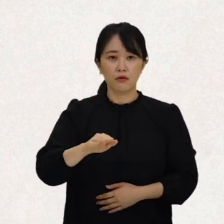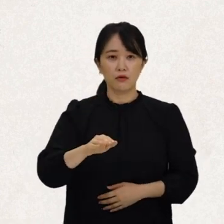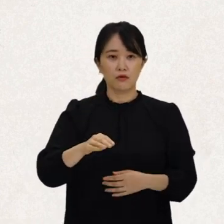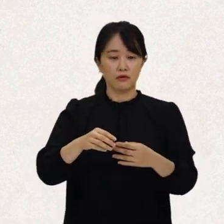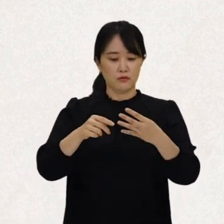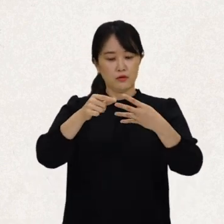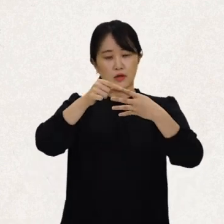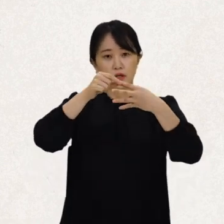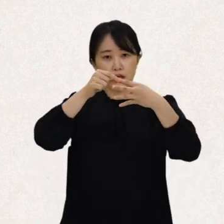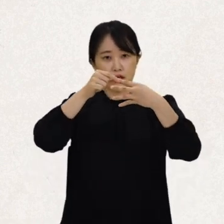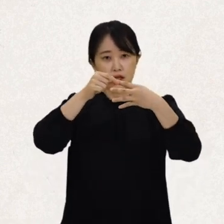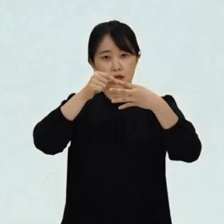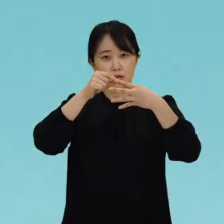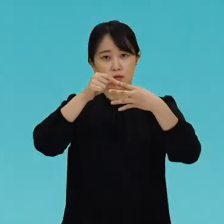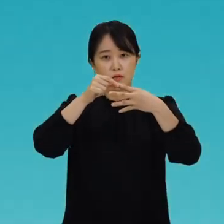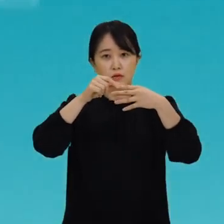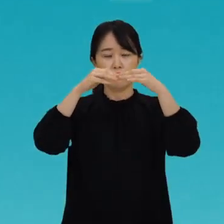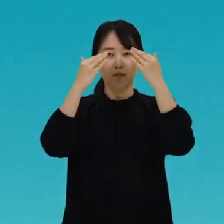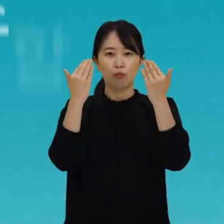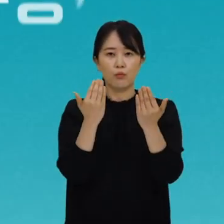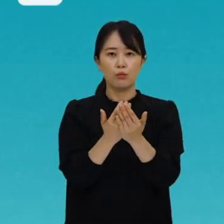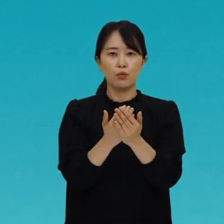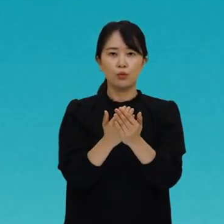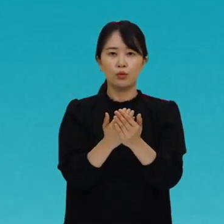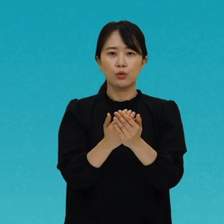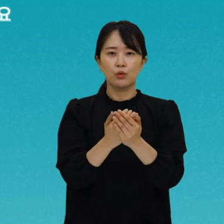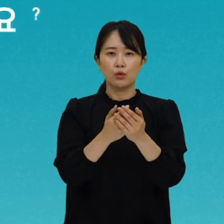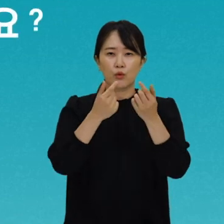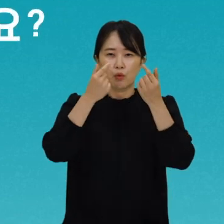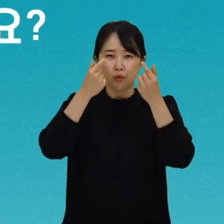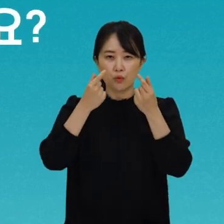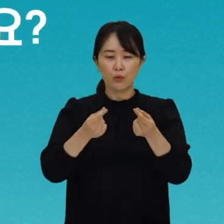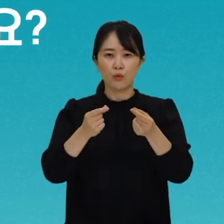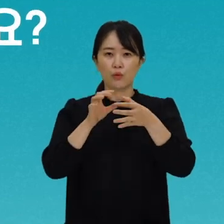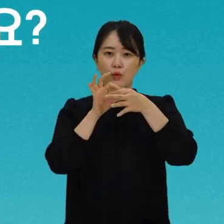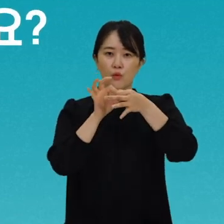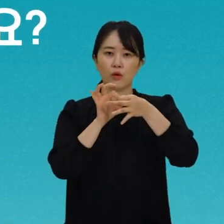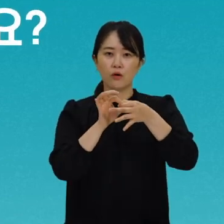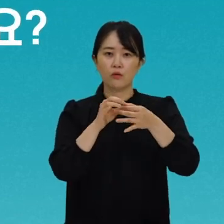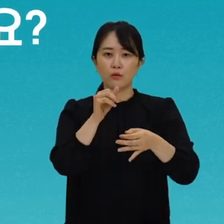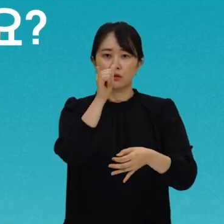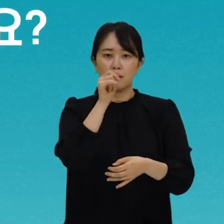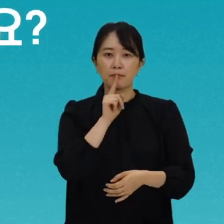제1절의 내용 중에서 모든 조항에 공통으로 영향을 끼치는 조항이 무엇인가요?